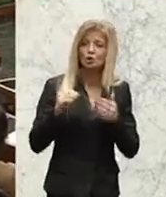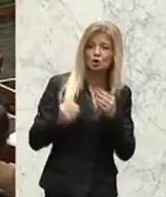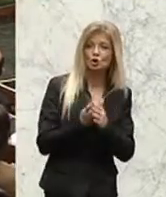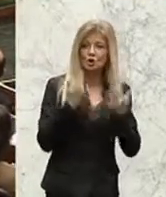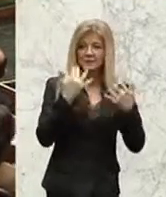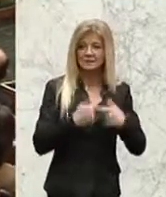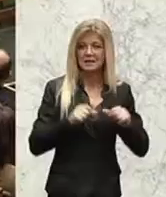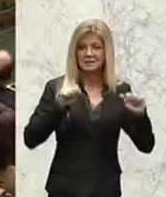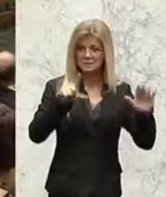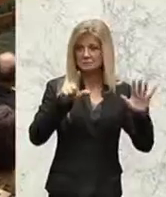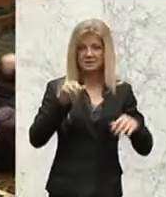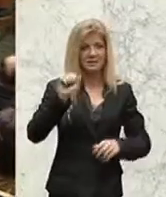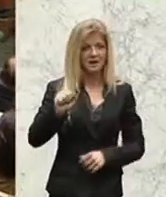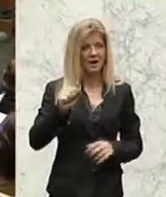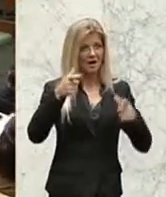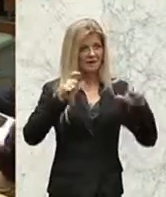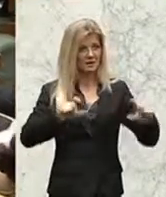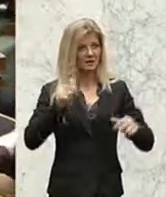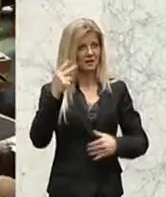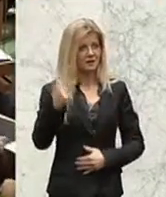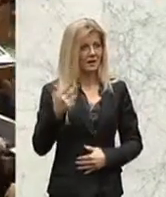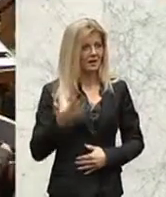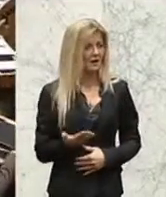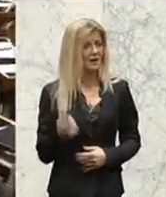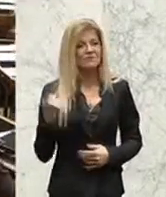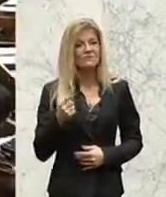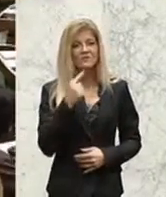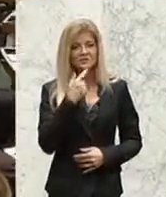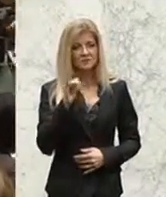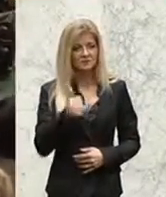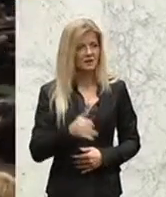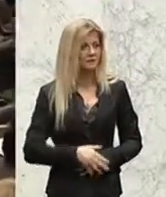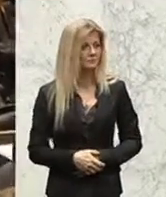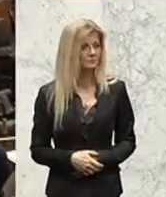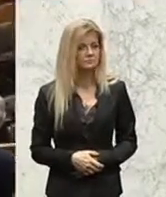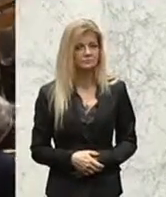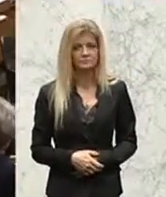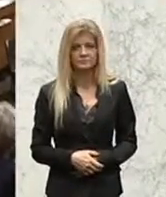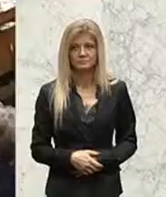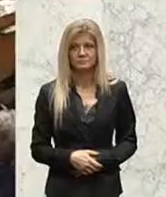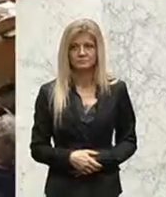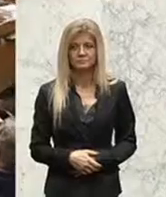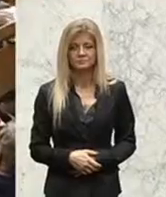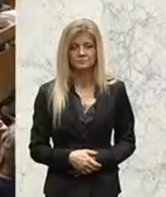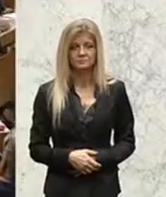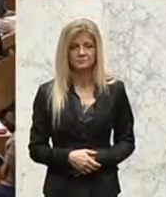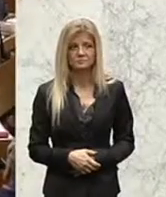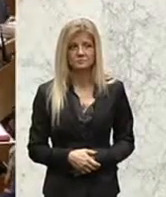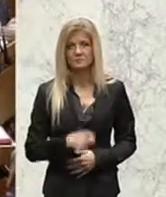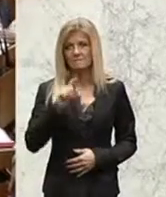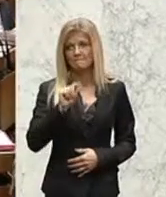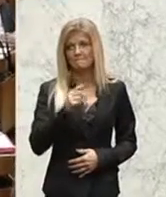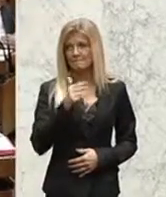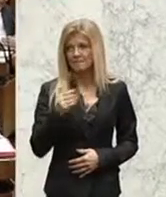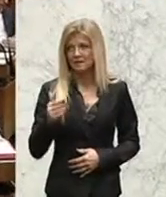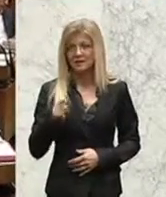17a in Artikel 3 bezieht. Wer spricht sich dafür aus? Das ist die